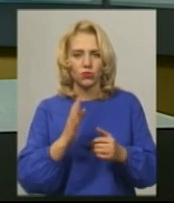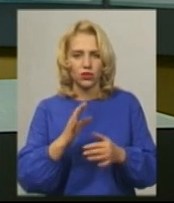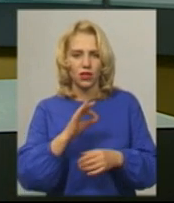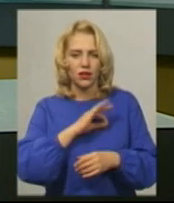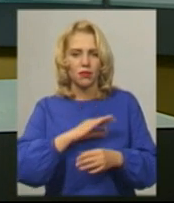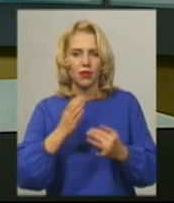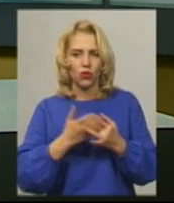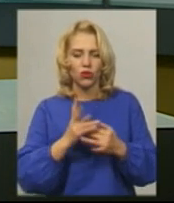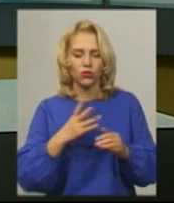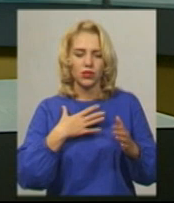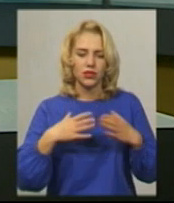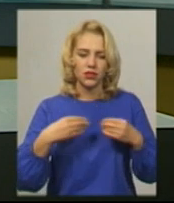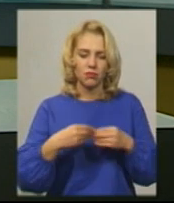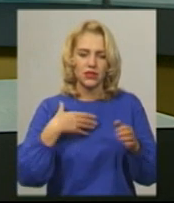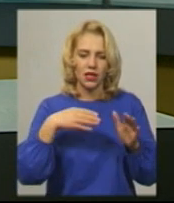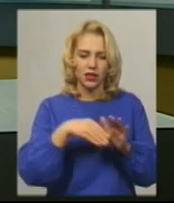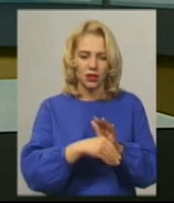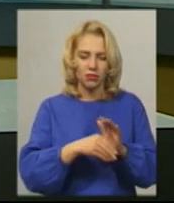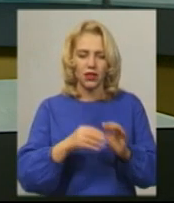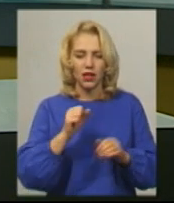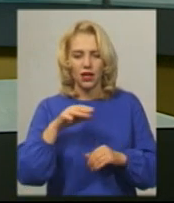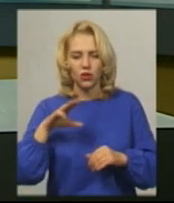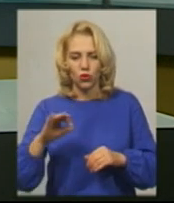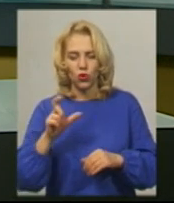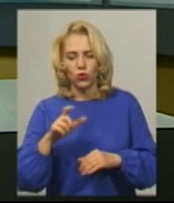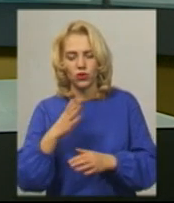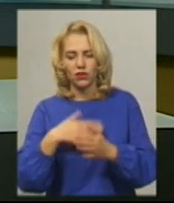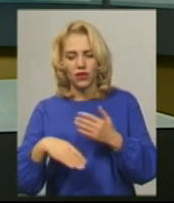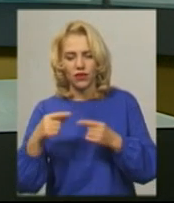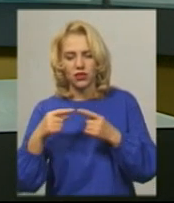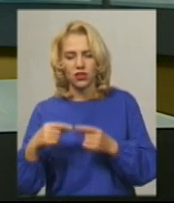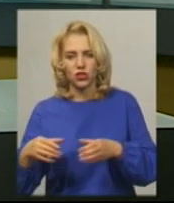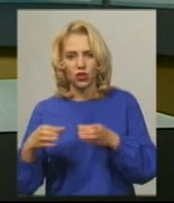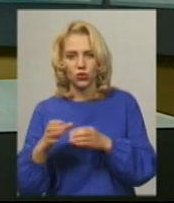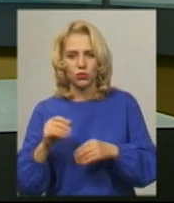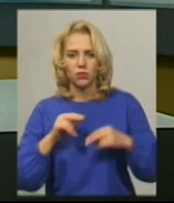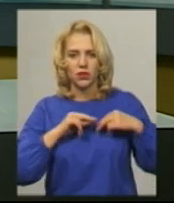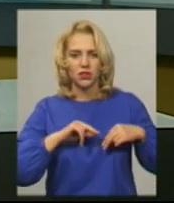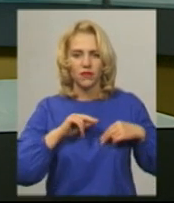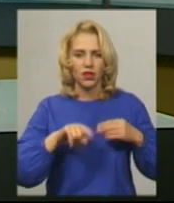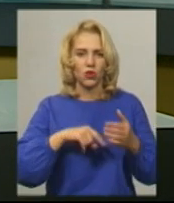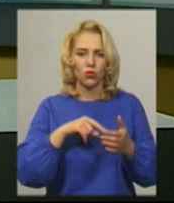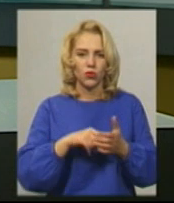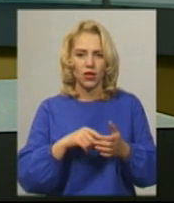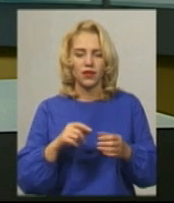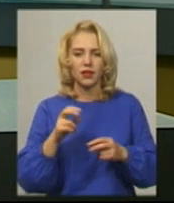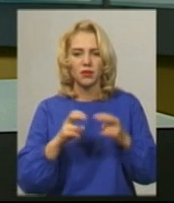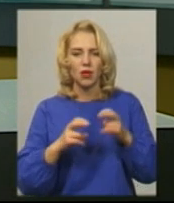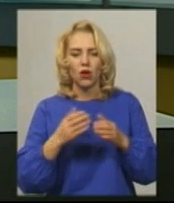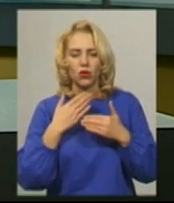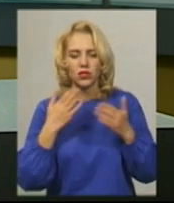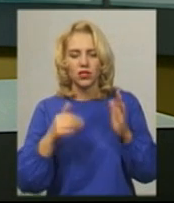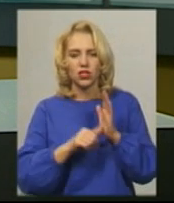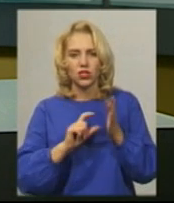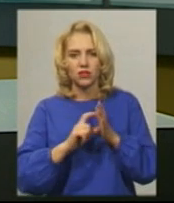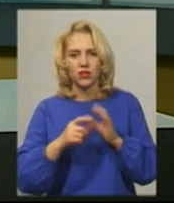сім'ї захиблих в АТО та ООС, люди з інвалідністю визначених груп та працівники комунальних підприємств. Останніх 6 квартир дали